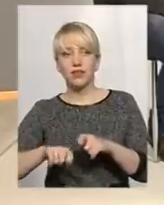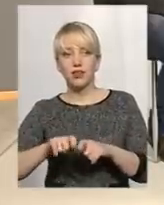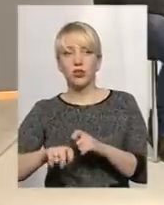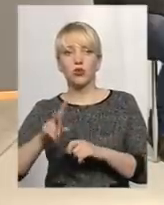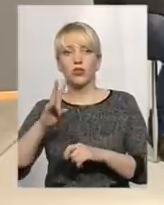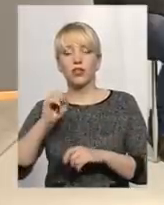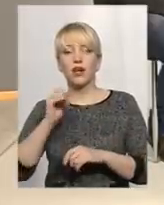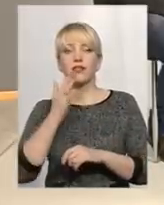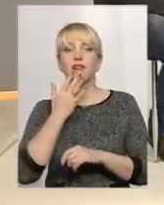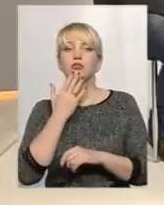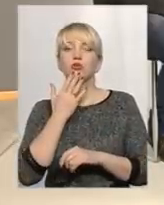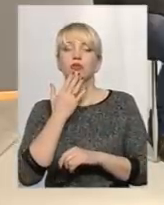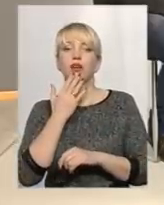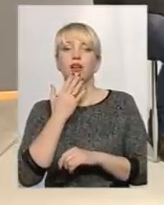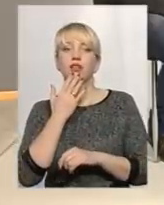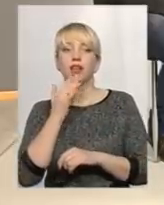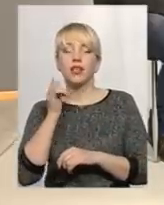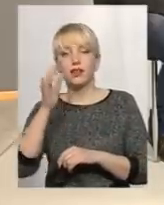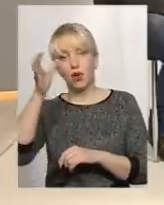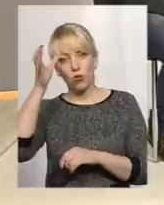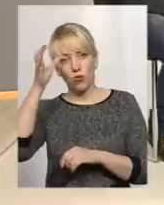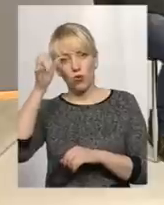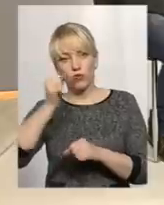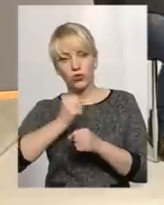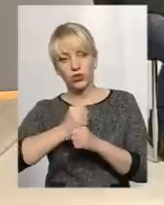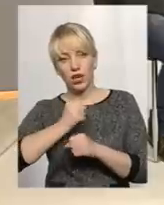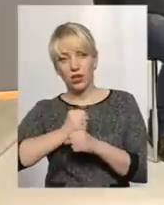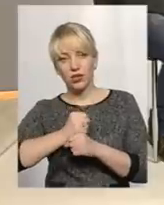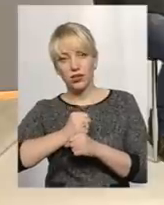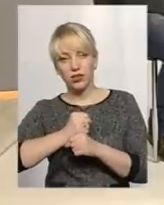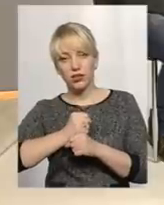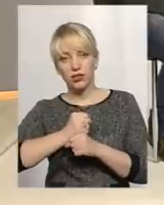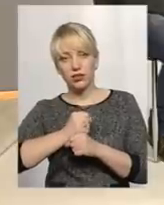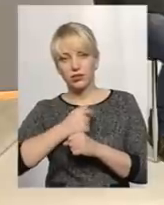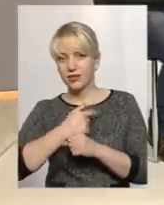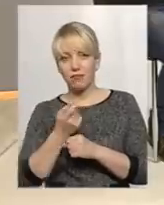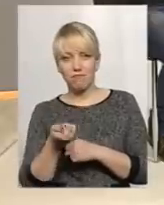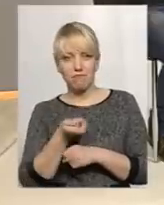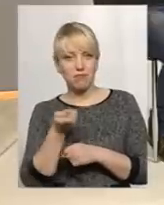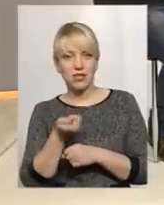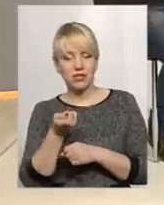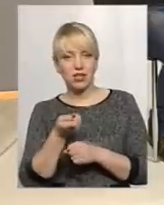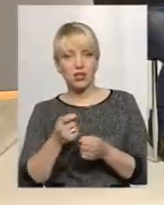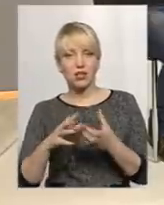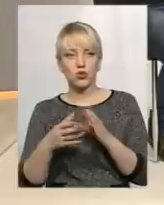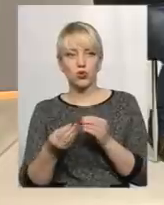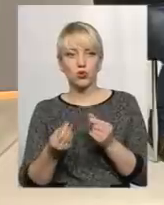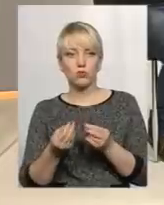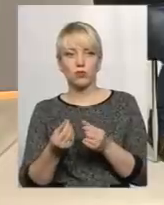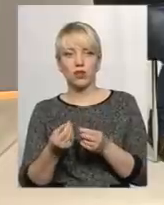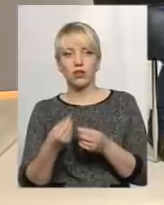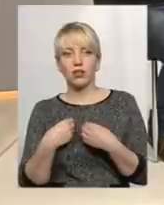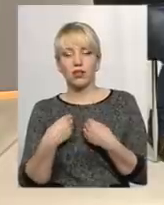на наукову діяльність. Тобто це міжна сума. Дайте я,